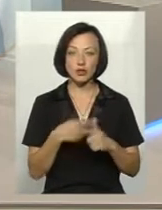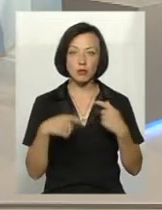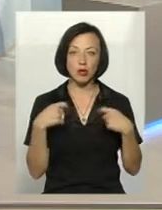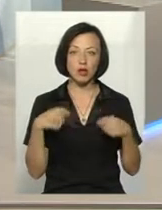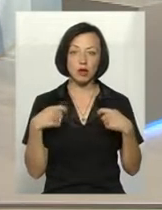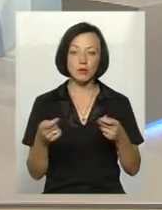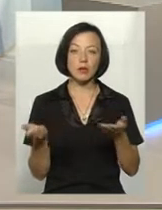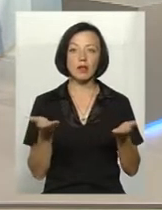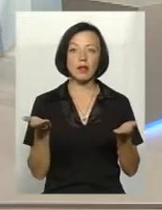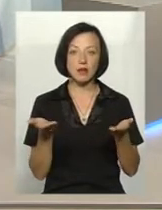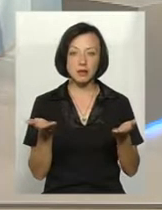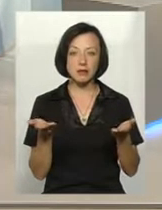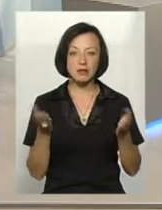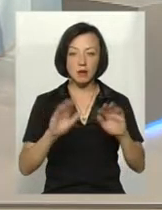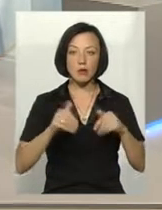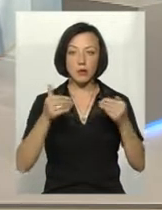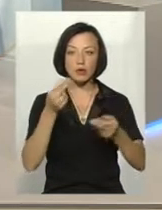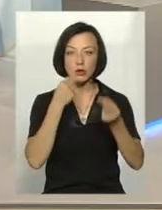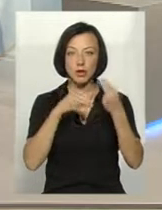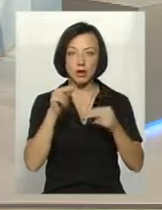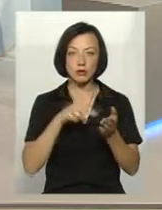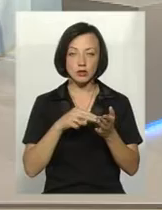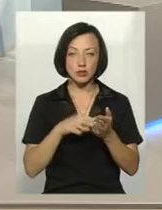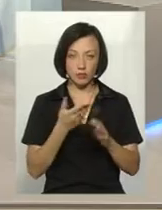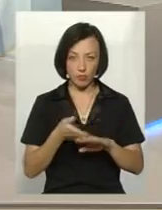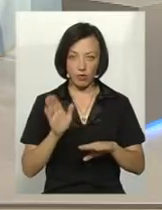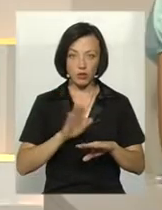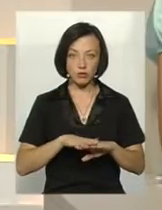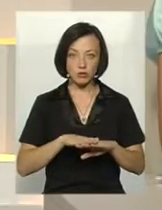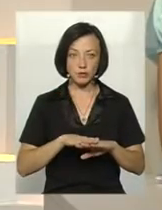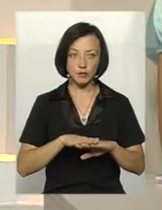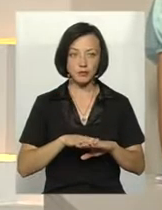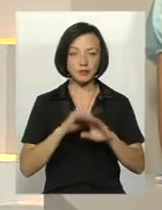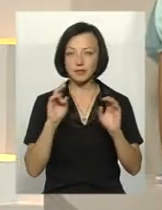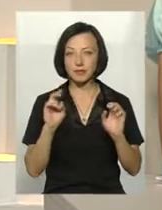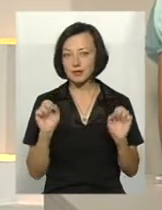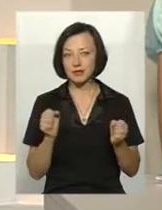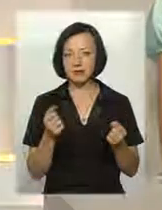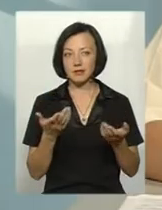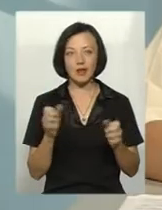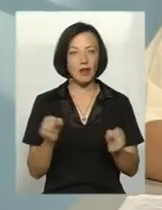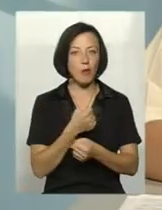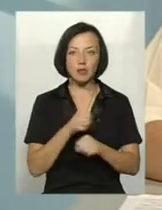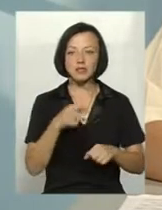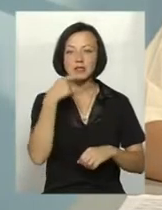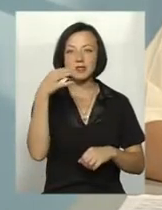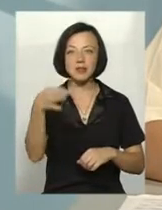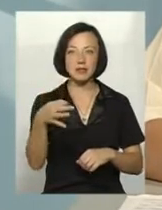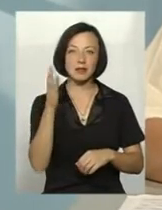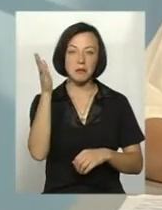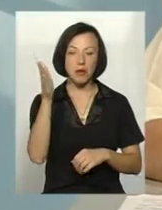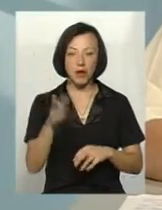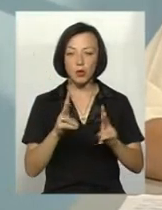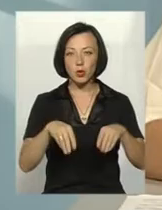продадуть десь, де запропонують кращу ціну, тут важко спрогнозувати. Так, хто дає більшу ціну,